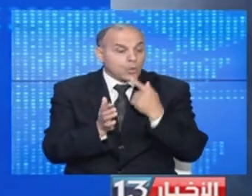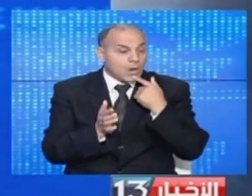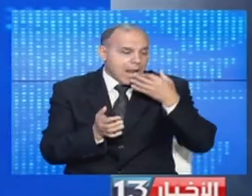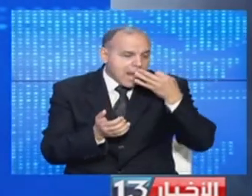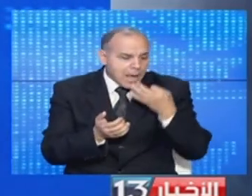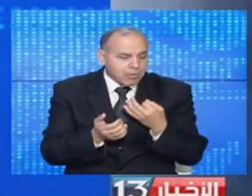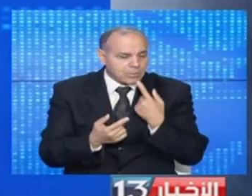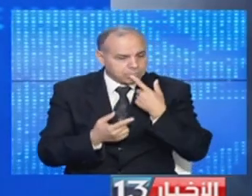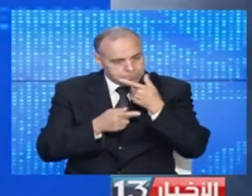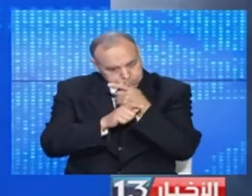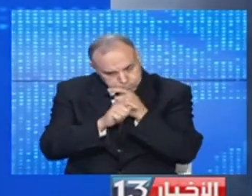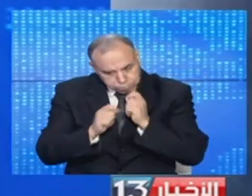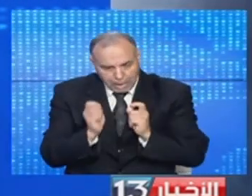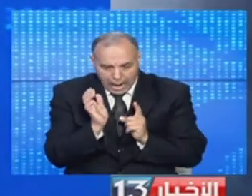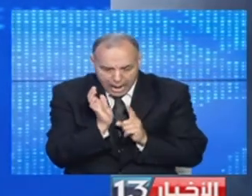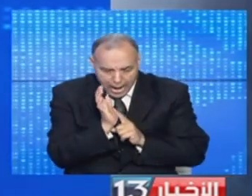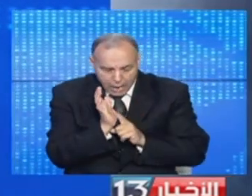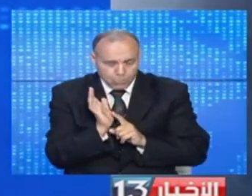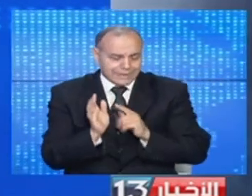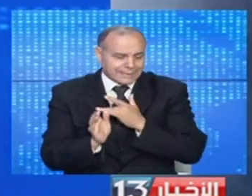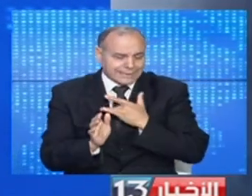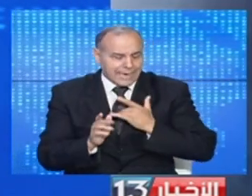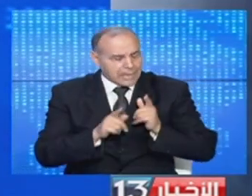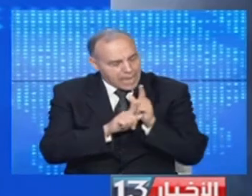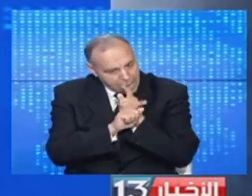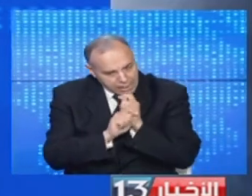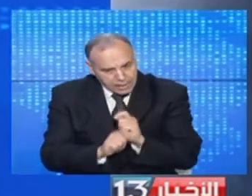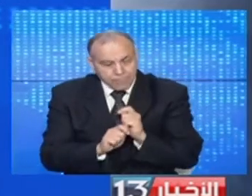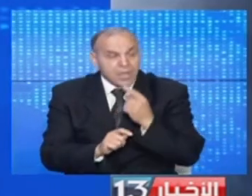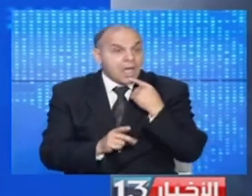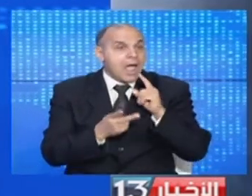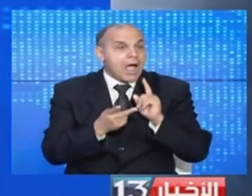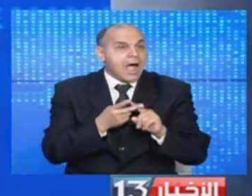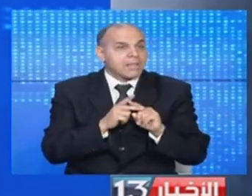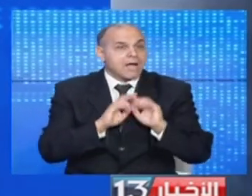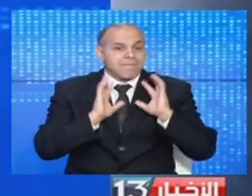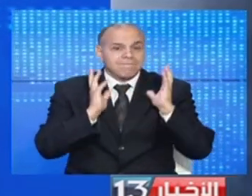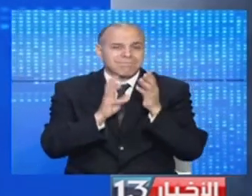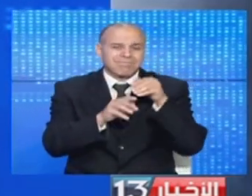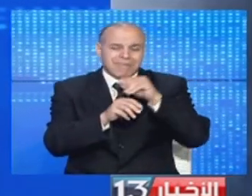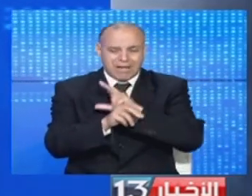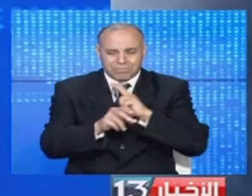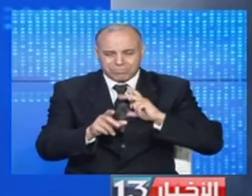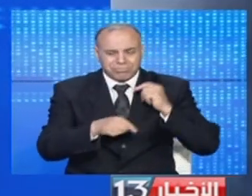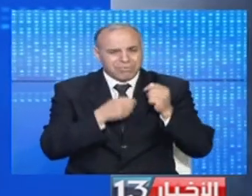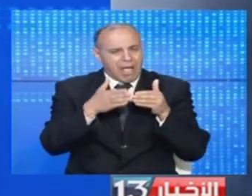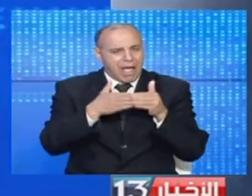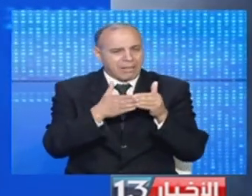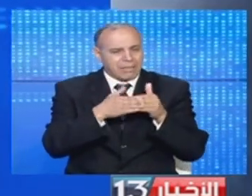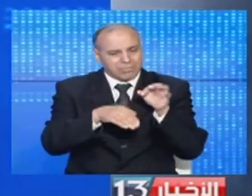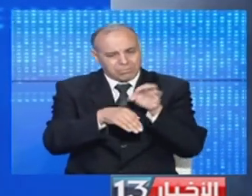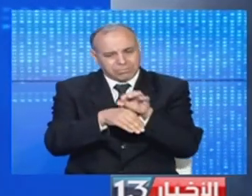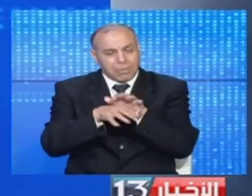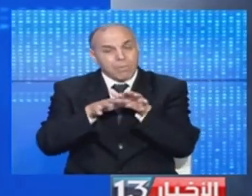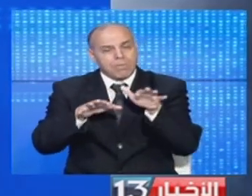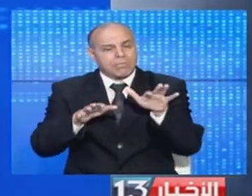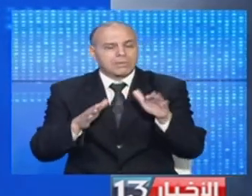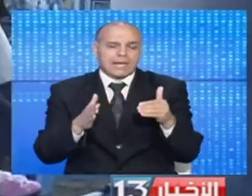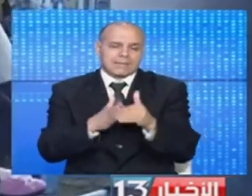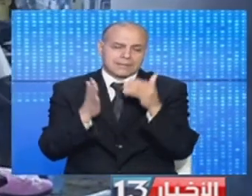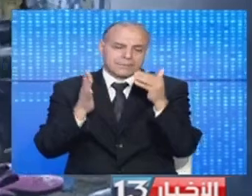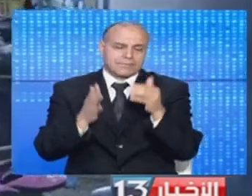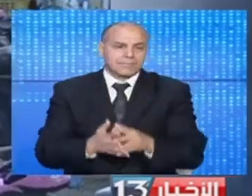ضرورة الالتزام بتطبيق البروتوكول الصحي وخاصة في الفضاءات العامة للحد من انتشار العدوى